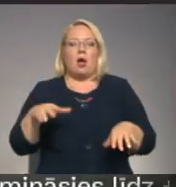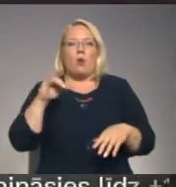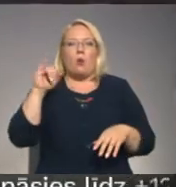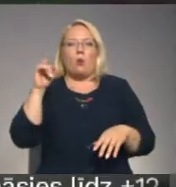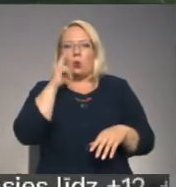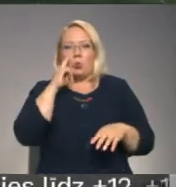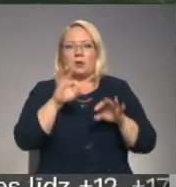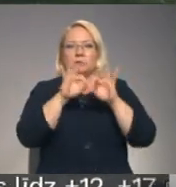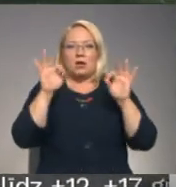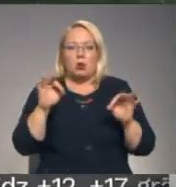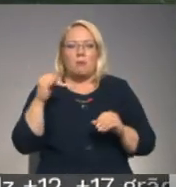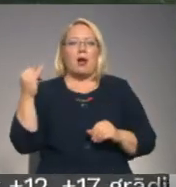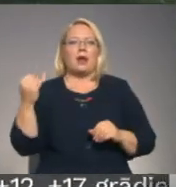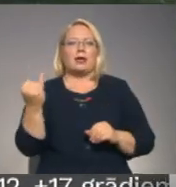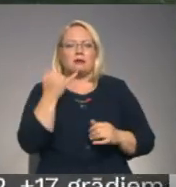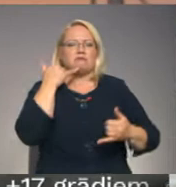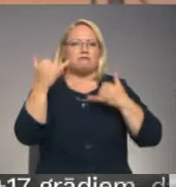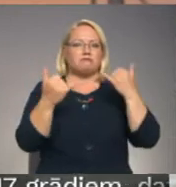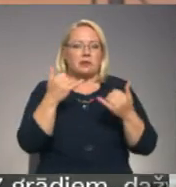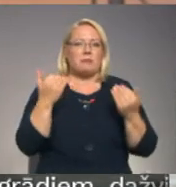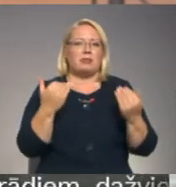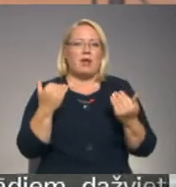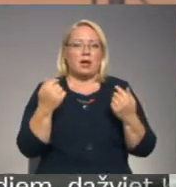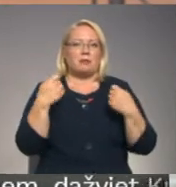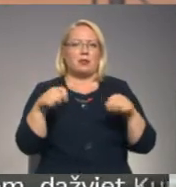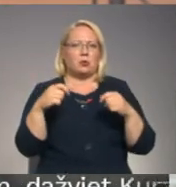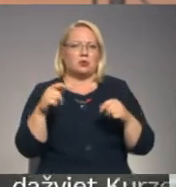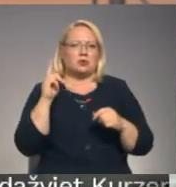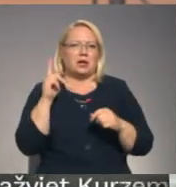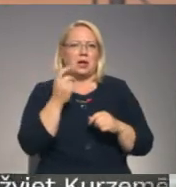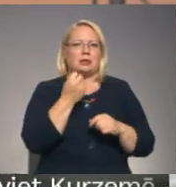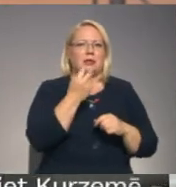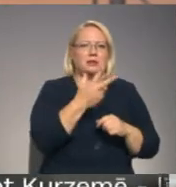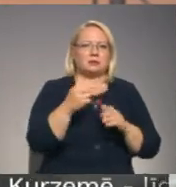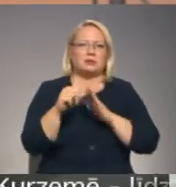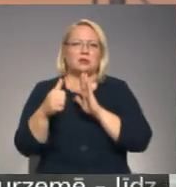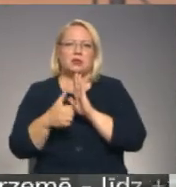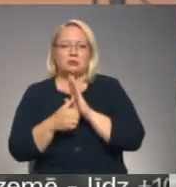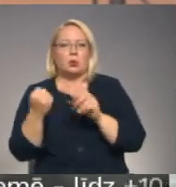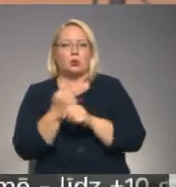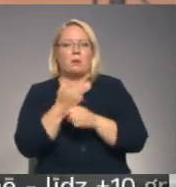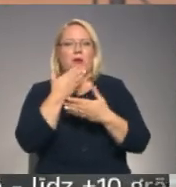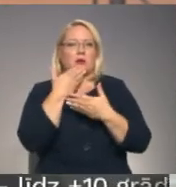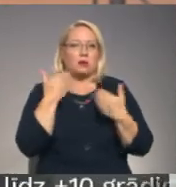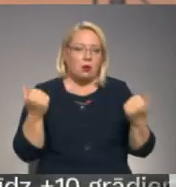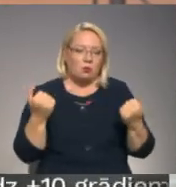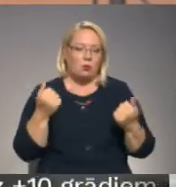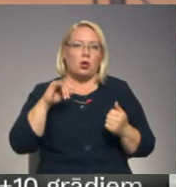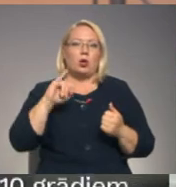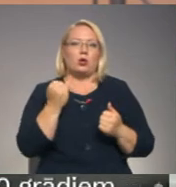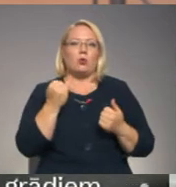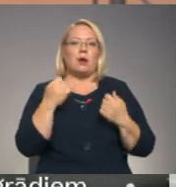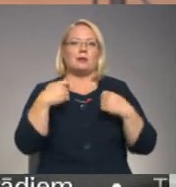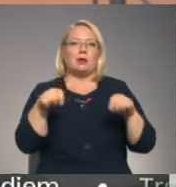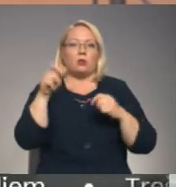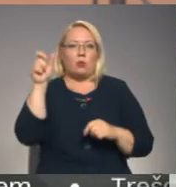interesējās. Šobrīd intereses par tirgošanu tikai 13. vai 16. tomēr nav. Jo arī tirgotāji